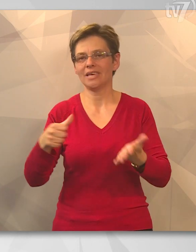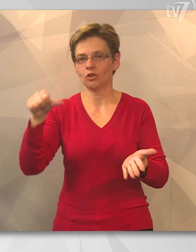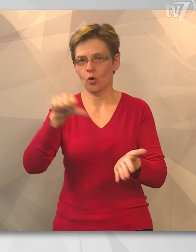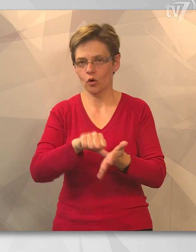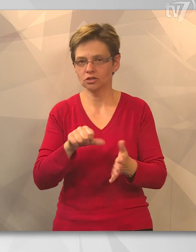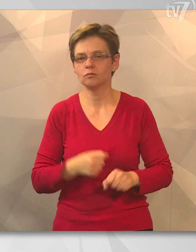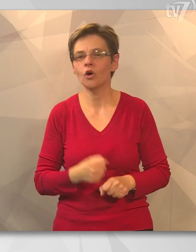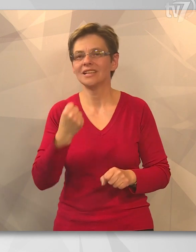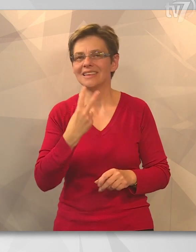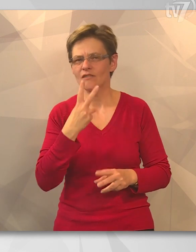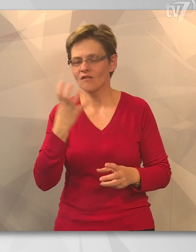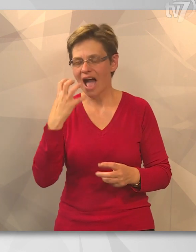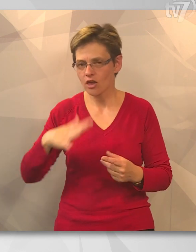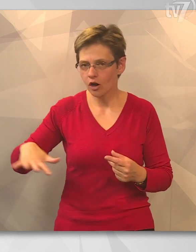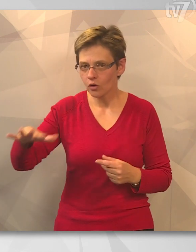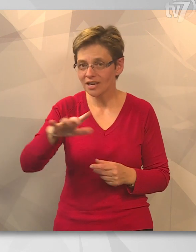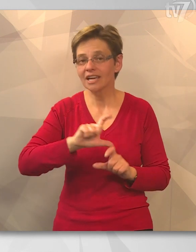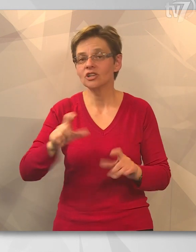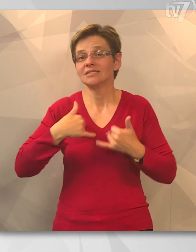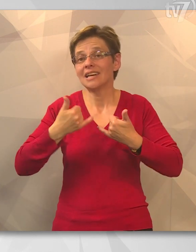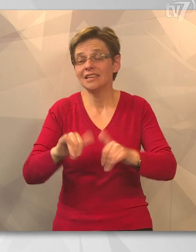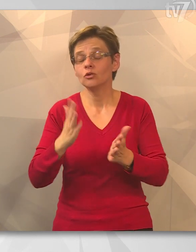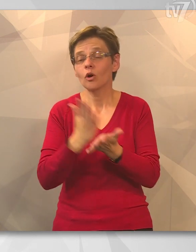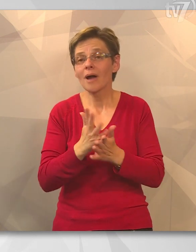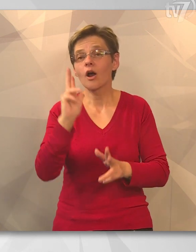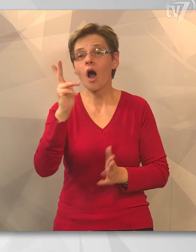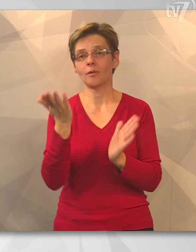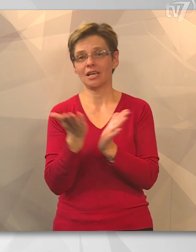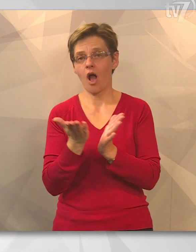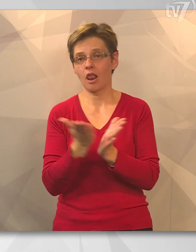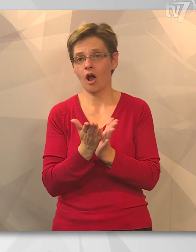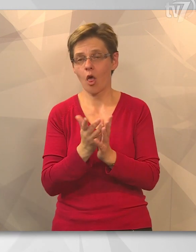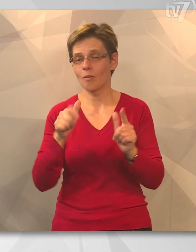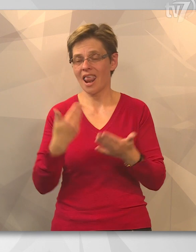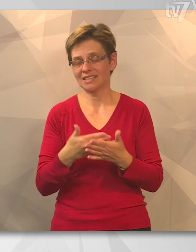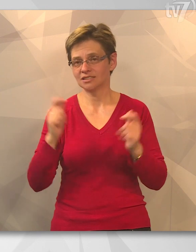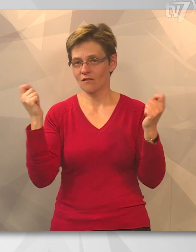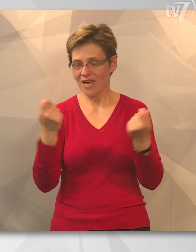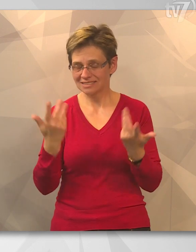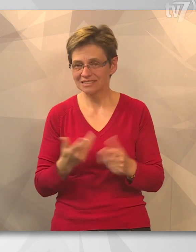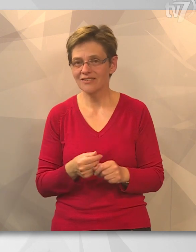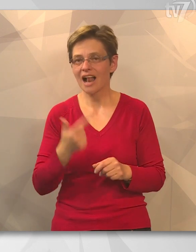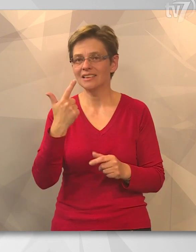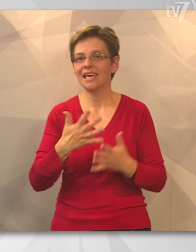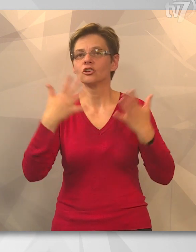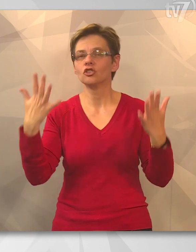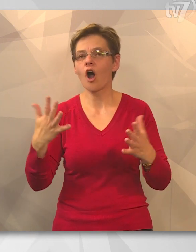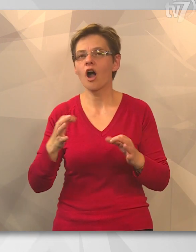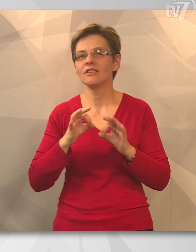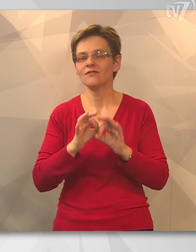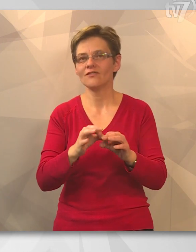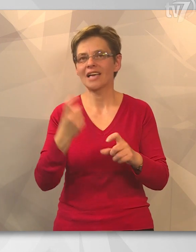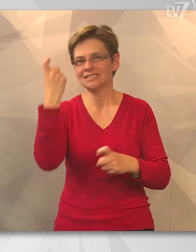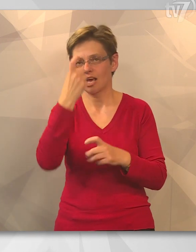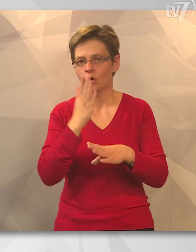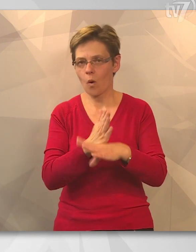alapító központja, ugye a Dévabánya környéke, és ezért indítottuk el immáron harmadik alkalommal a túzokfesztivált, amely két nagy